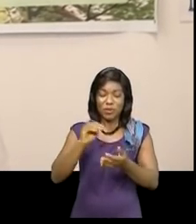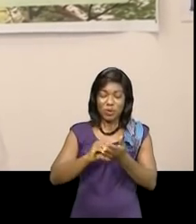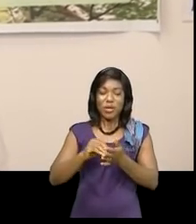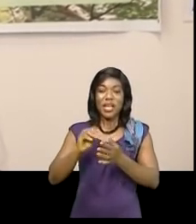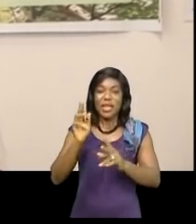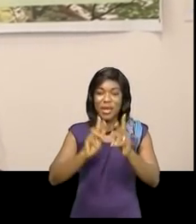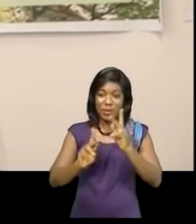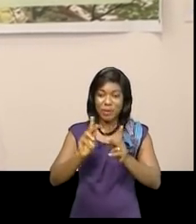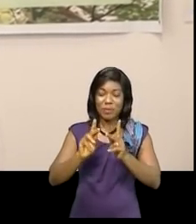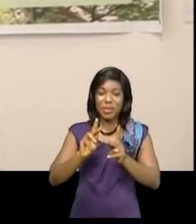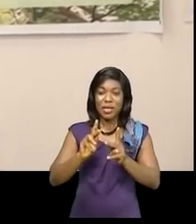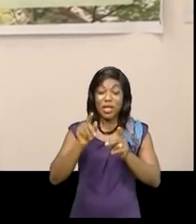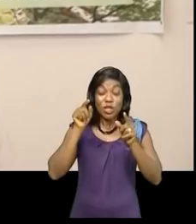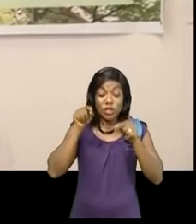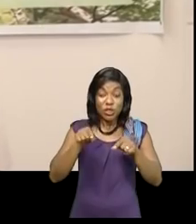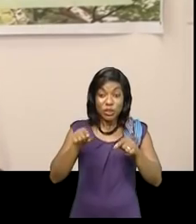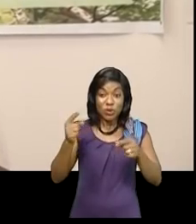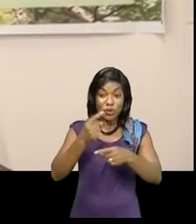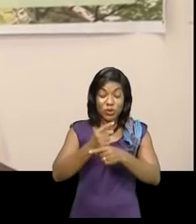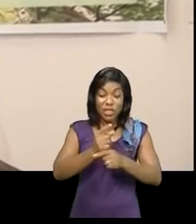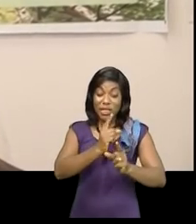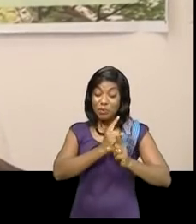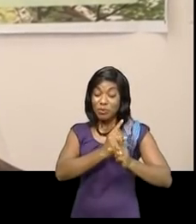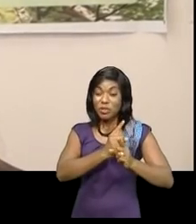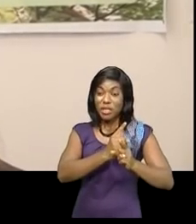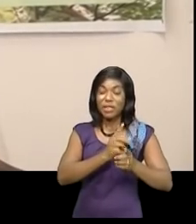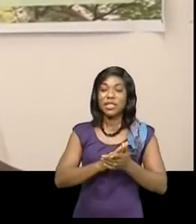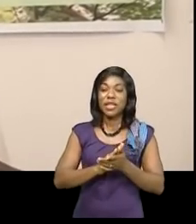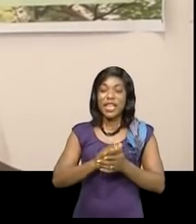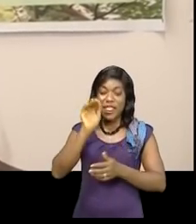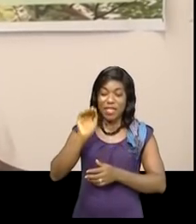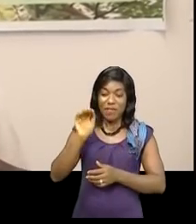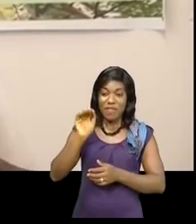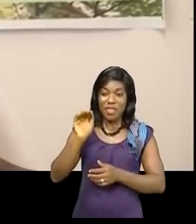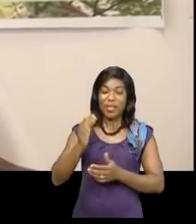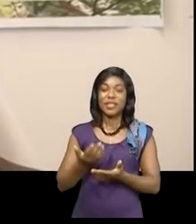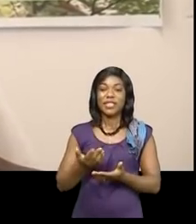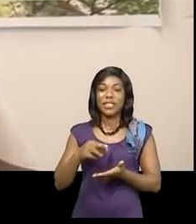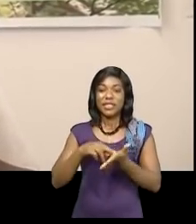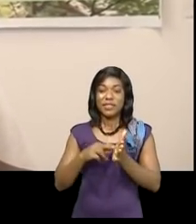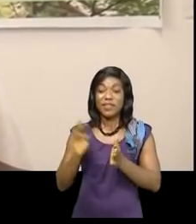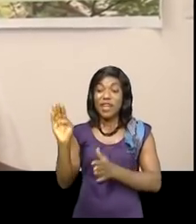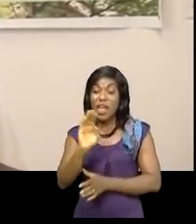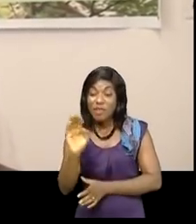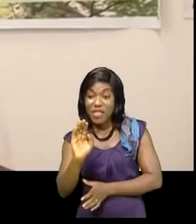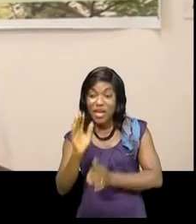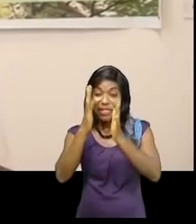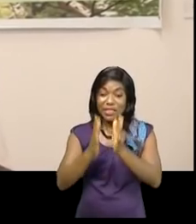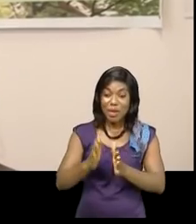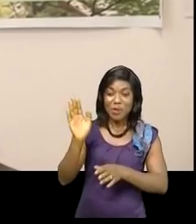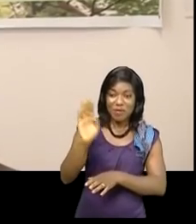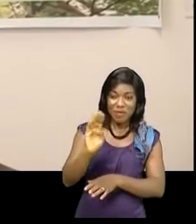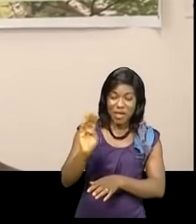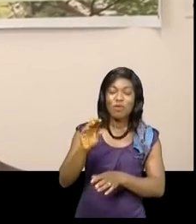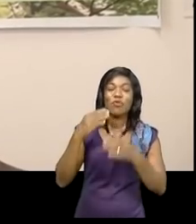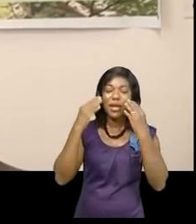qui maintient jusqu'à aujourd'hui la biodiversité le peuple autochtone et voilà on a voulu essayer un peu de présenter ce